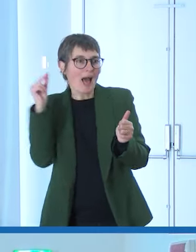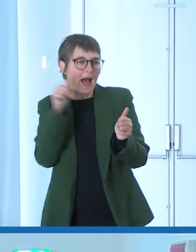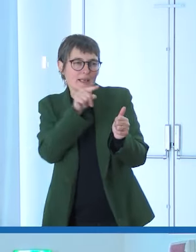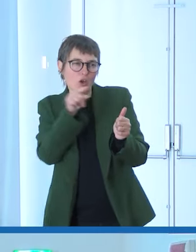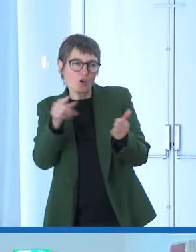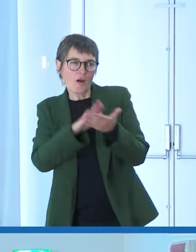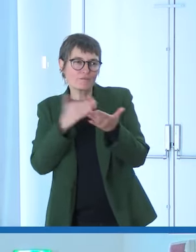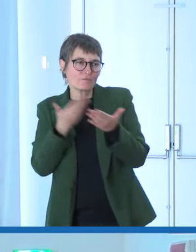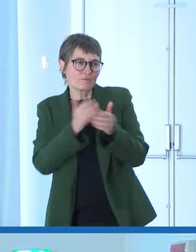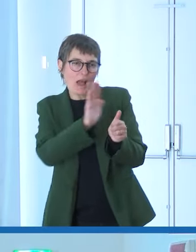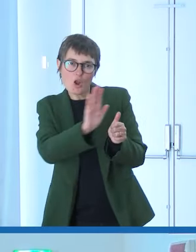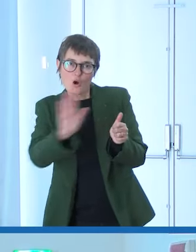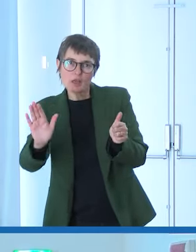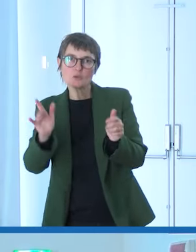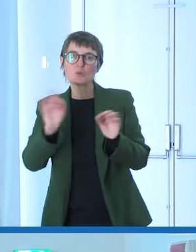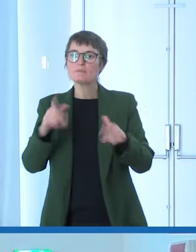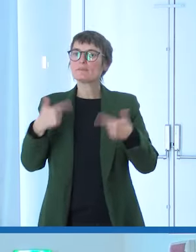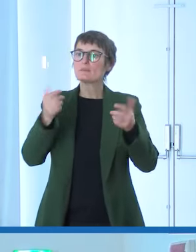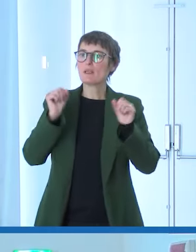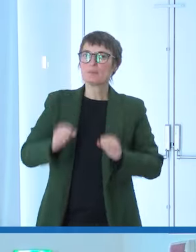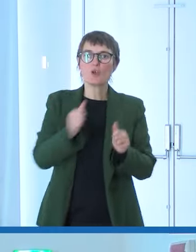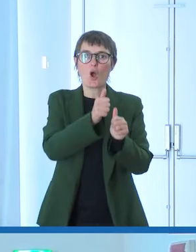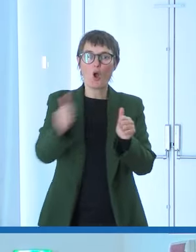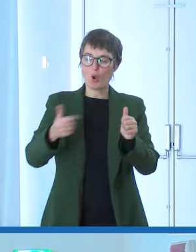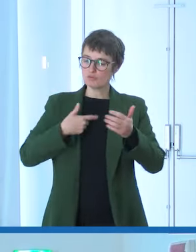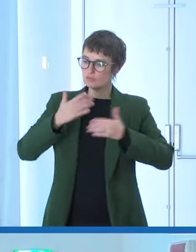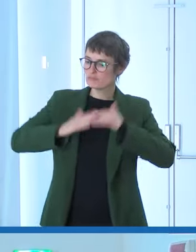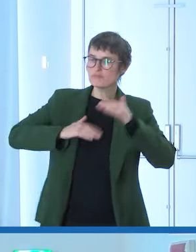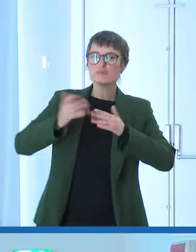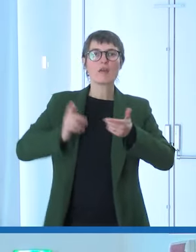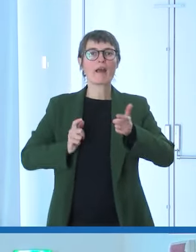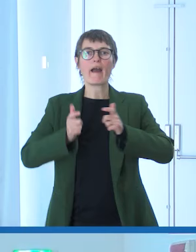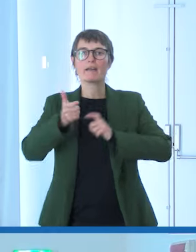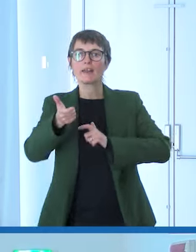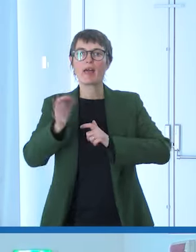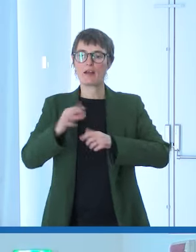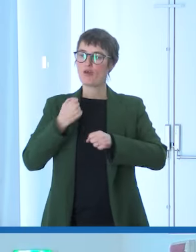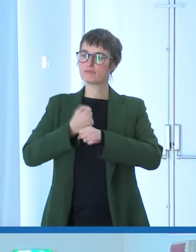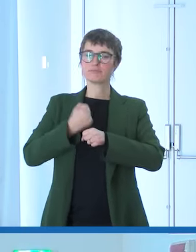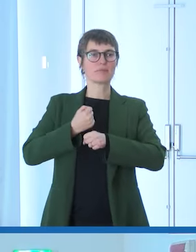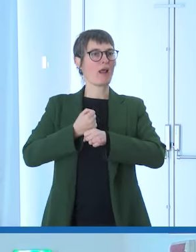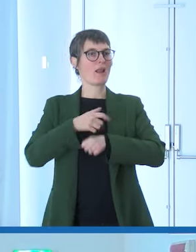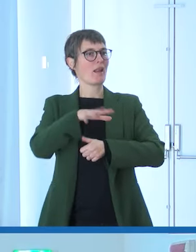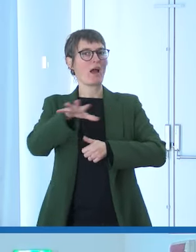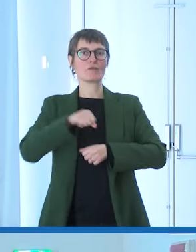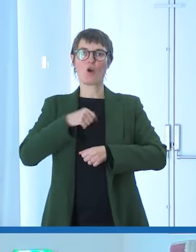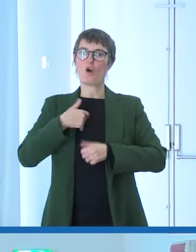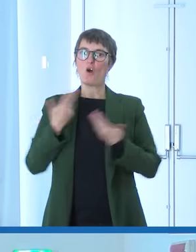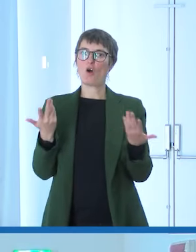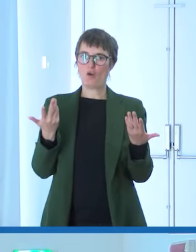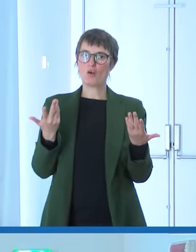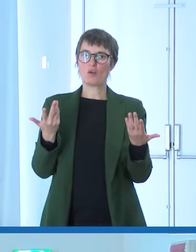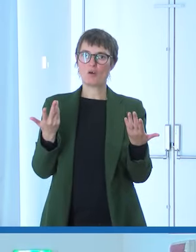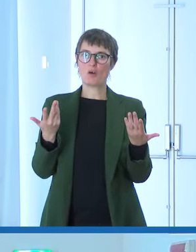la possibilità di costruire una carriera, di poter avere un lavoro, di poter partecipare con piena